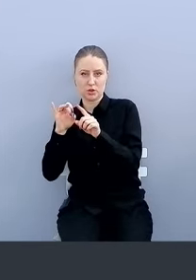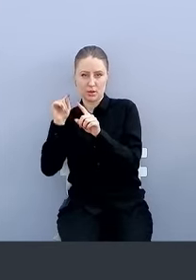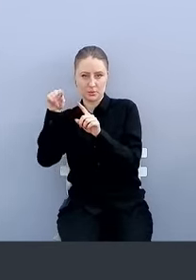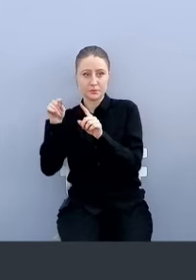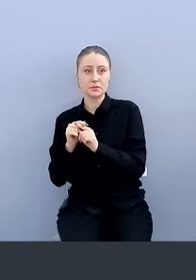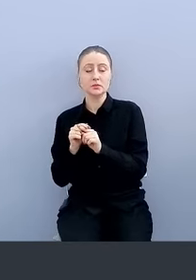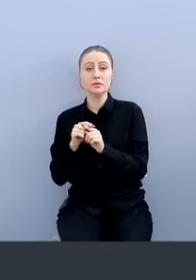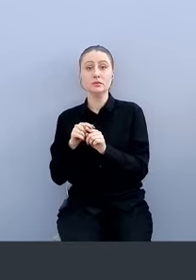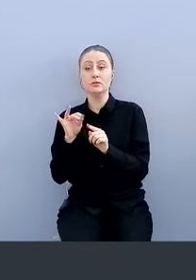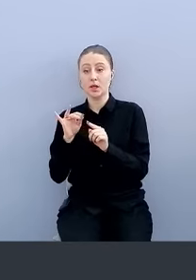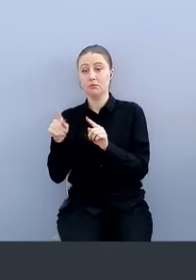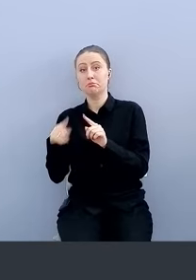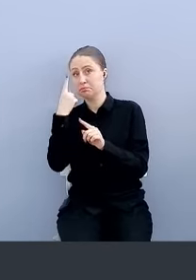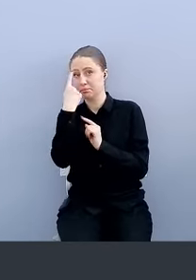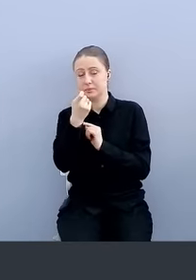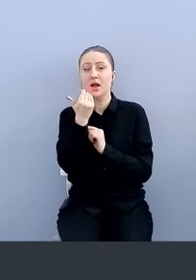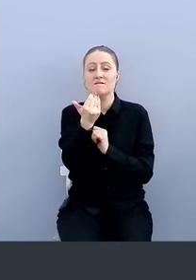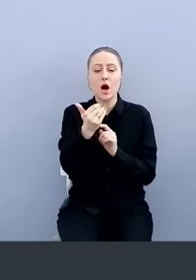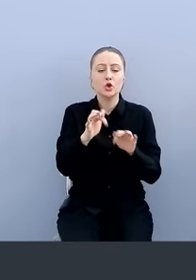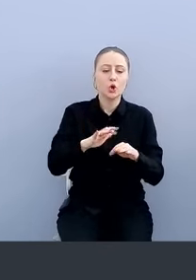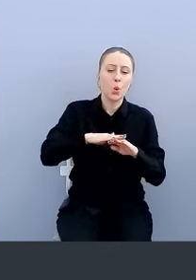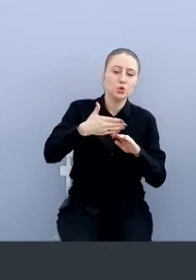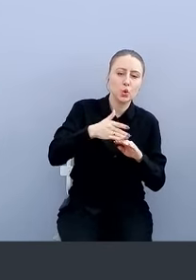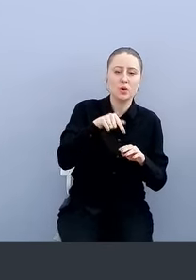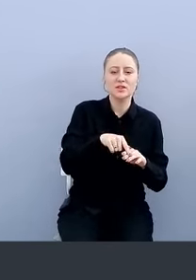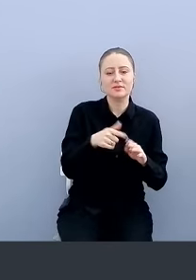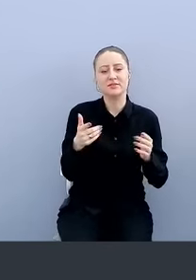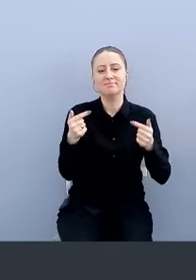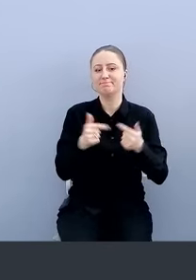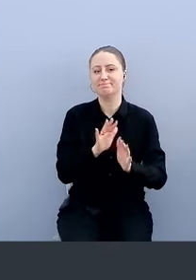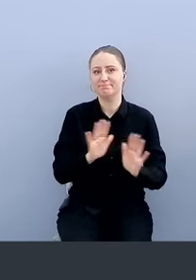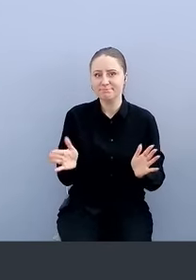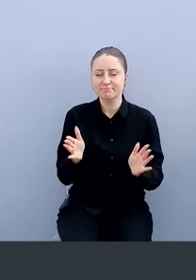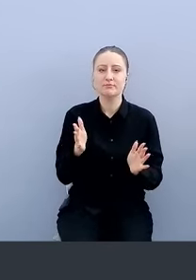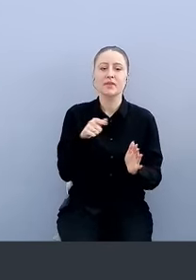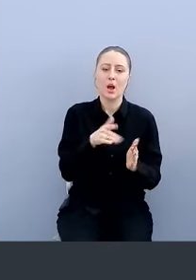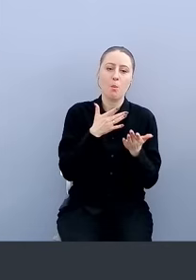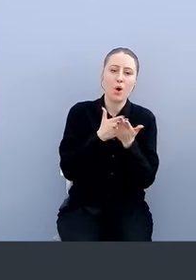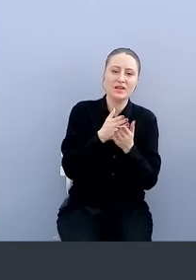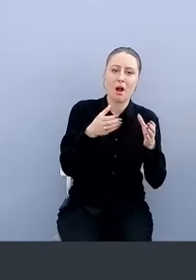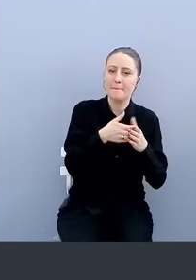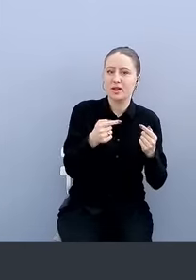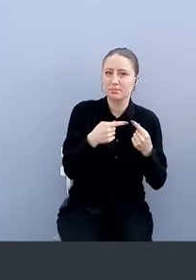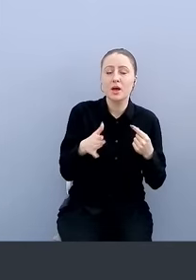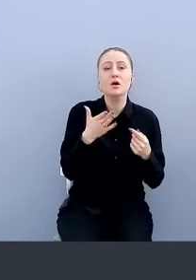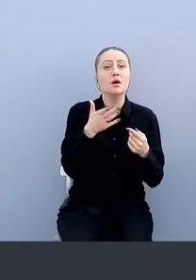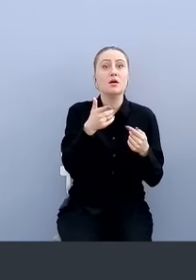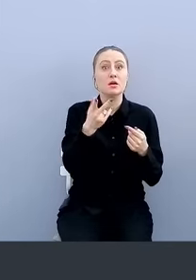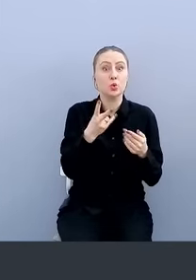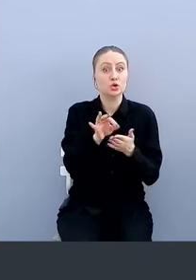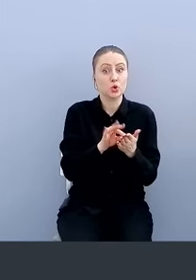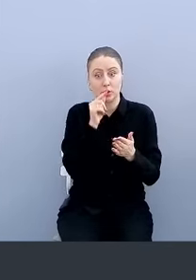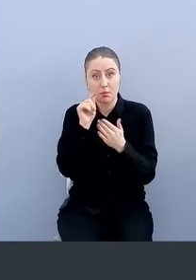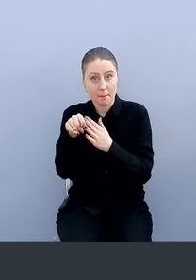Вам сообщается то, что ваше устройство не соответствует политикам. Чтобы починить это, можешь сходить туда. Если вам нужно срочно попасть в